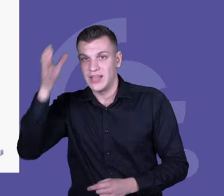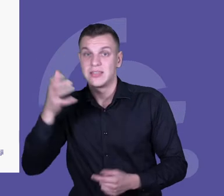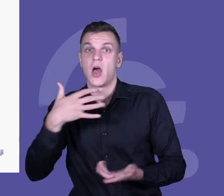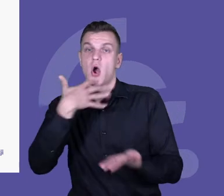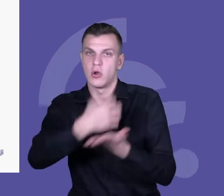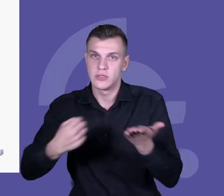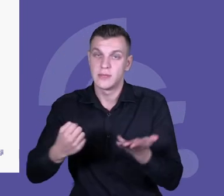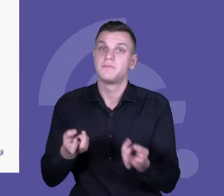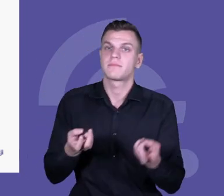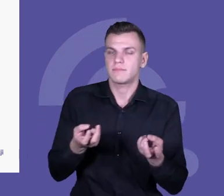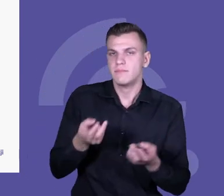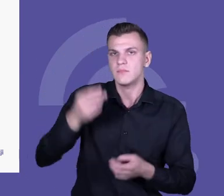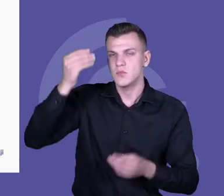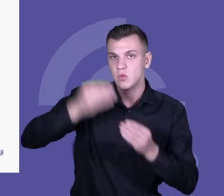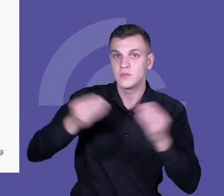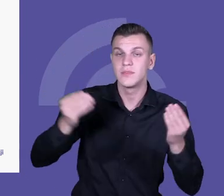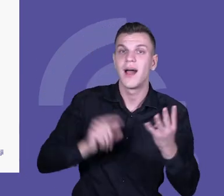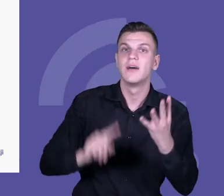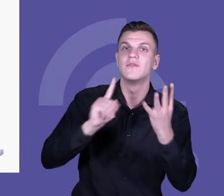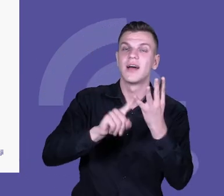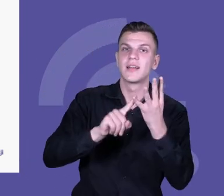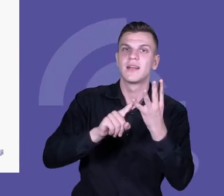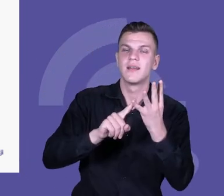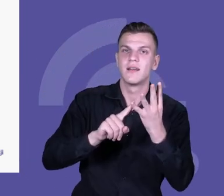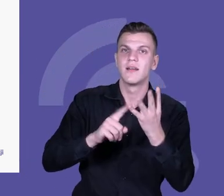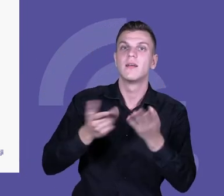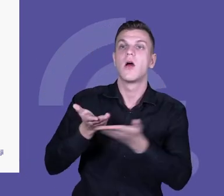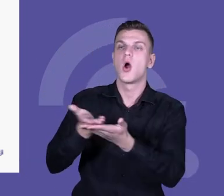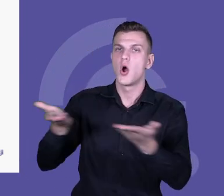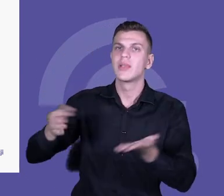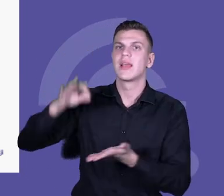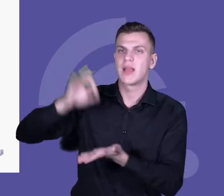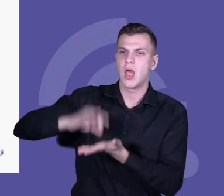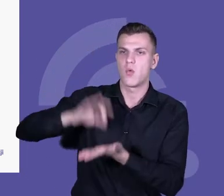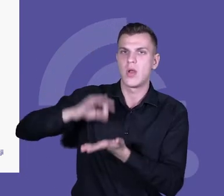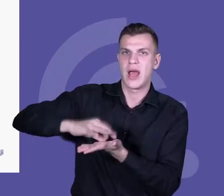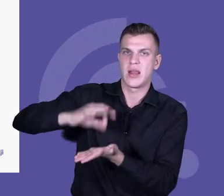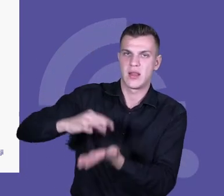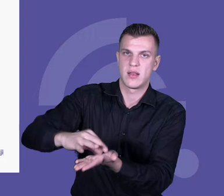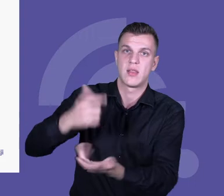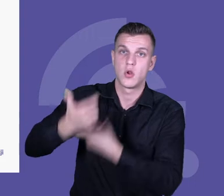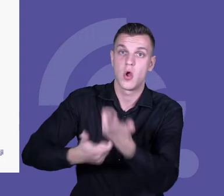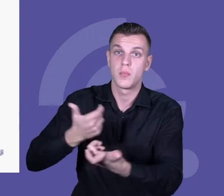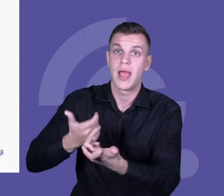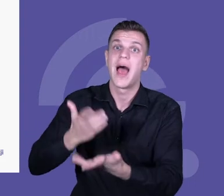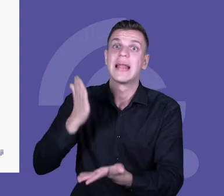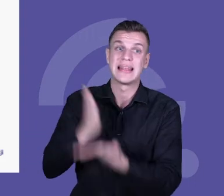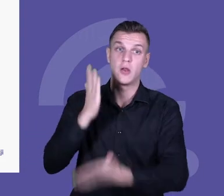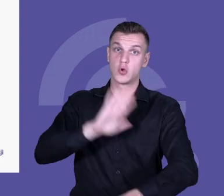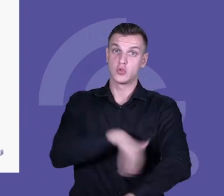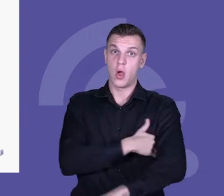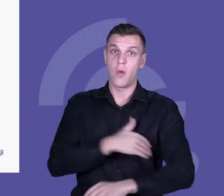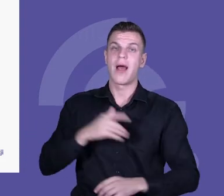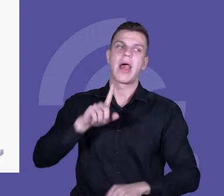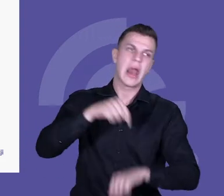horyzontalny, czwarty etap, stałe angażowanie uczniów w ten proces i stwarzanie również poza edukacji, poza samymi